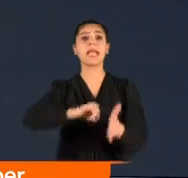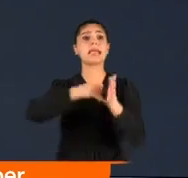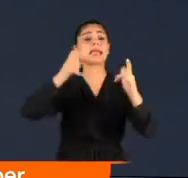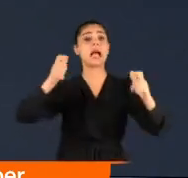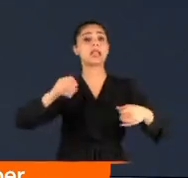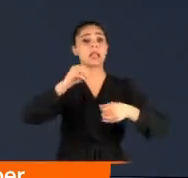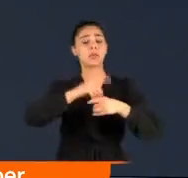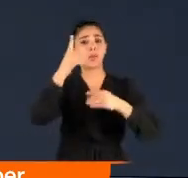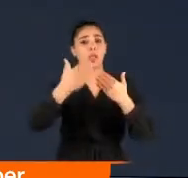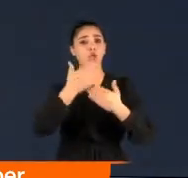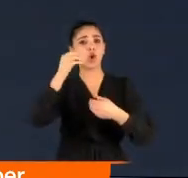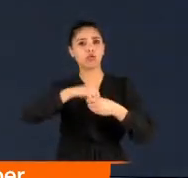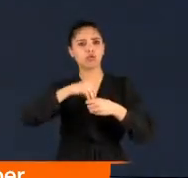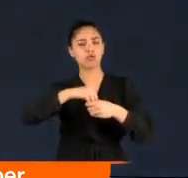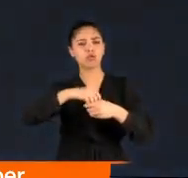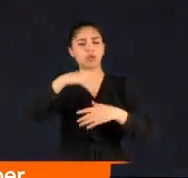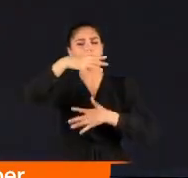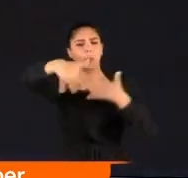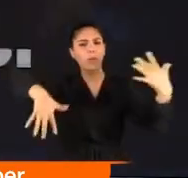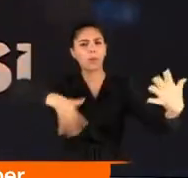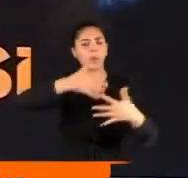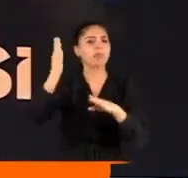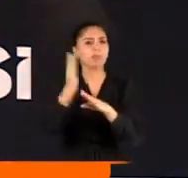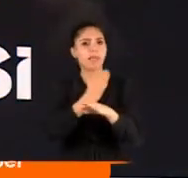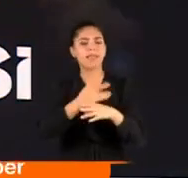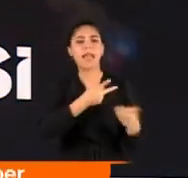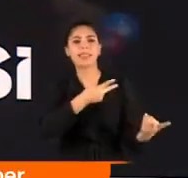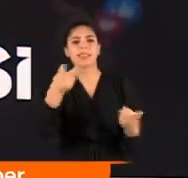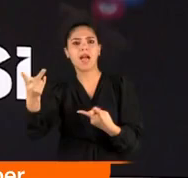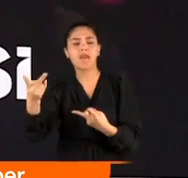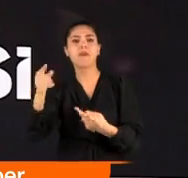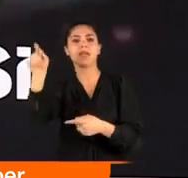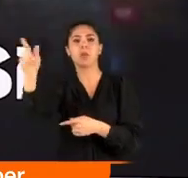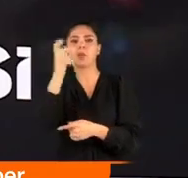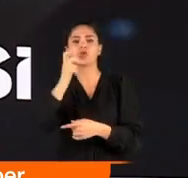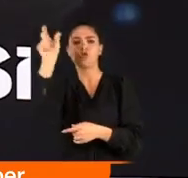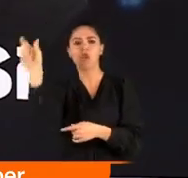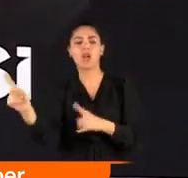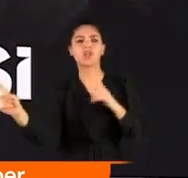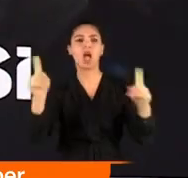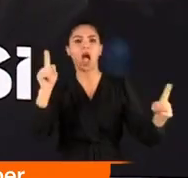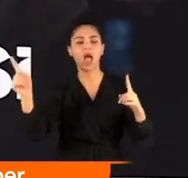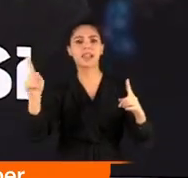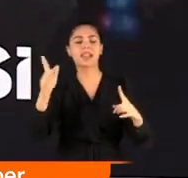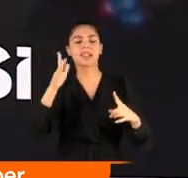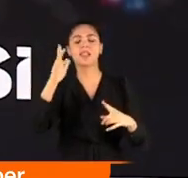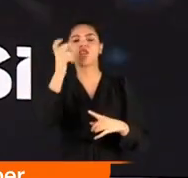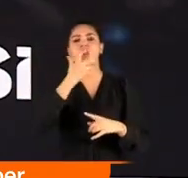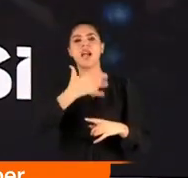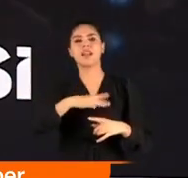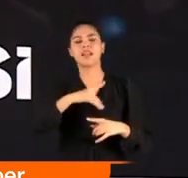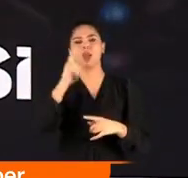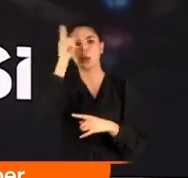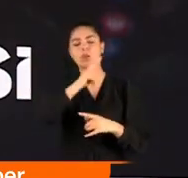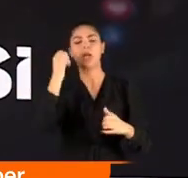Gaziantep'teki bir düğünde ortalık bir anda savaş alanına döndü. Sebebi davetlilerle sahnedeki müzisyen arasında çıkan İstek Parça